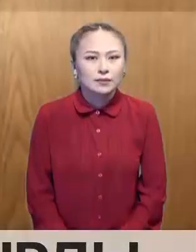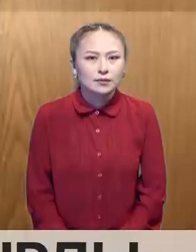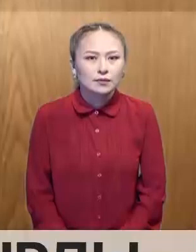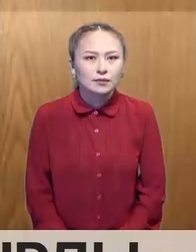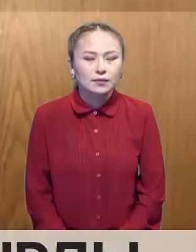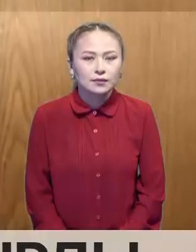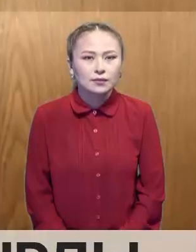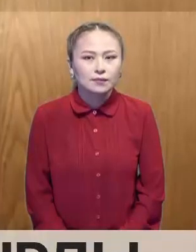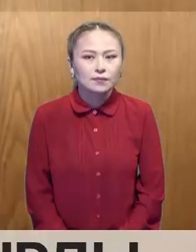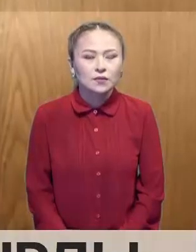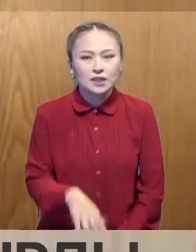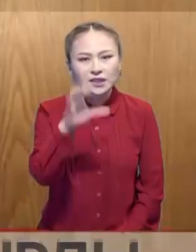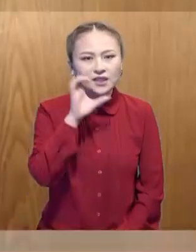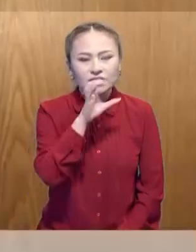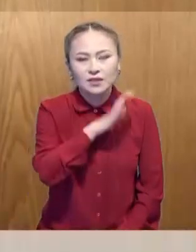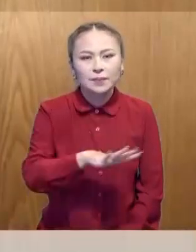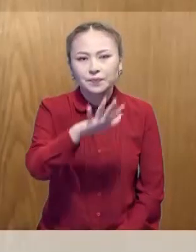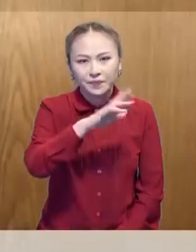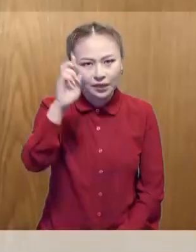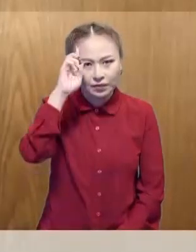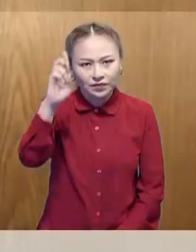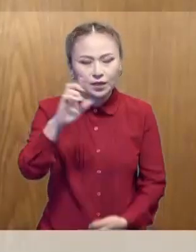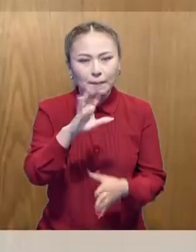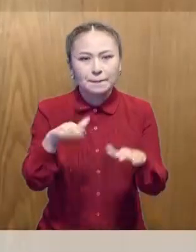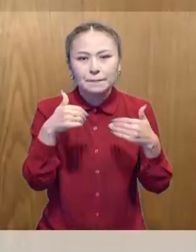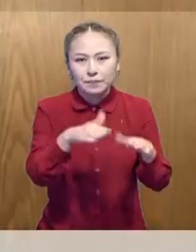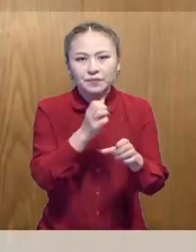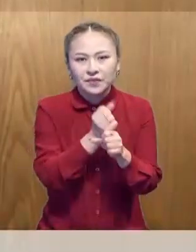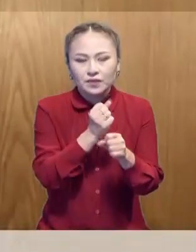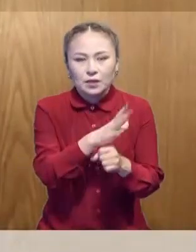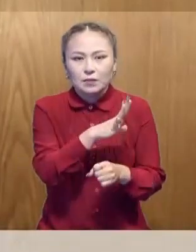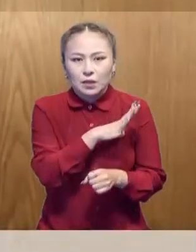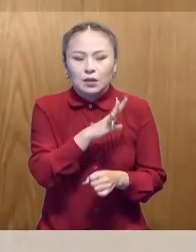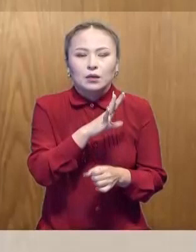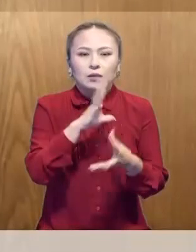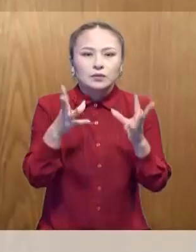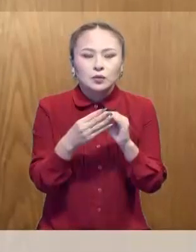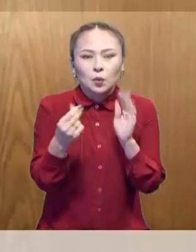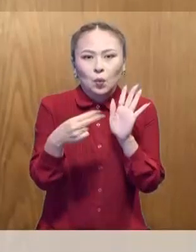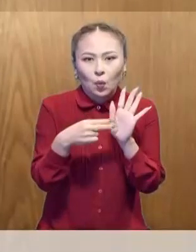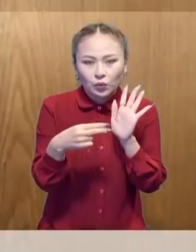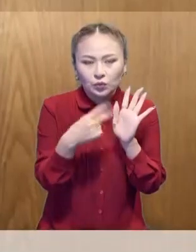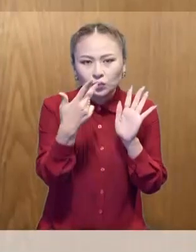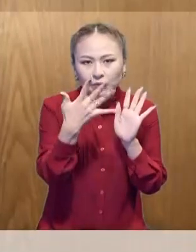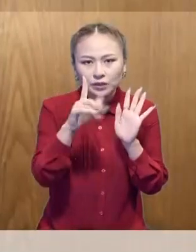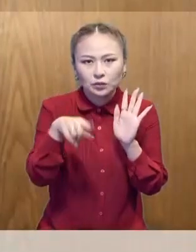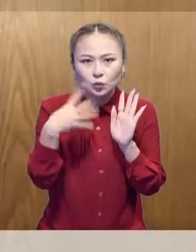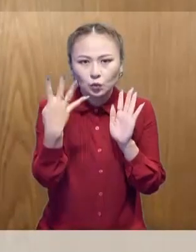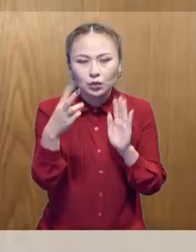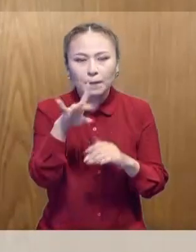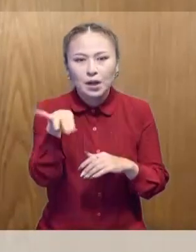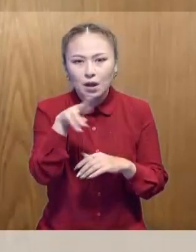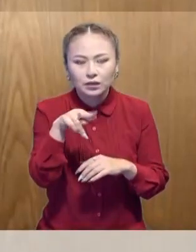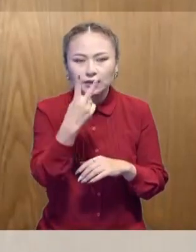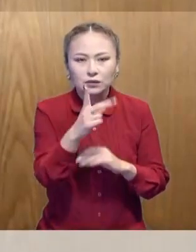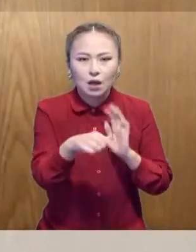Қаражанба северні кен орнына мемлекет меншігіне өтті. Оның өндірістік параметрлері қона 35.4 миллиард тенге болатын